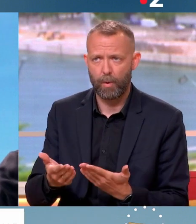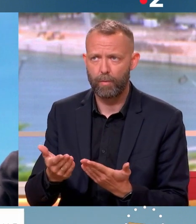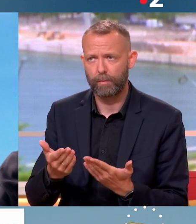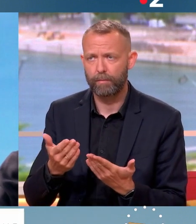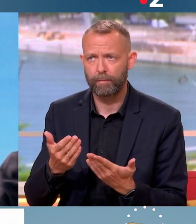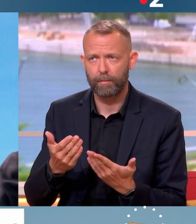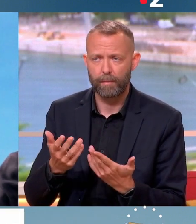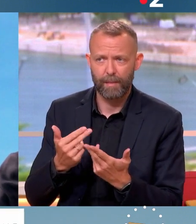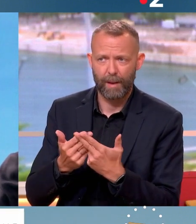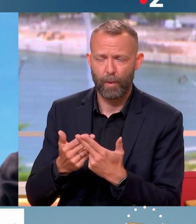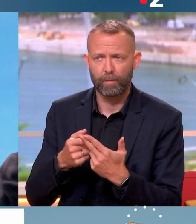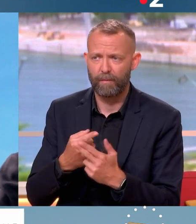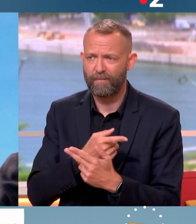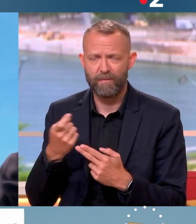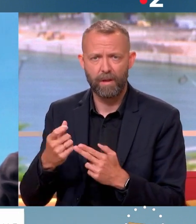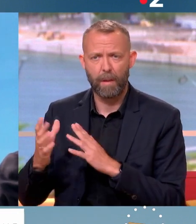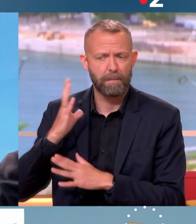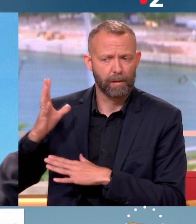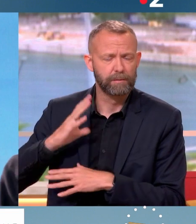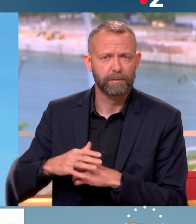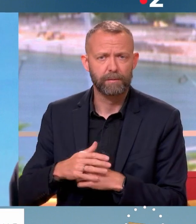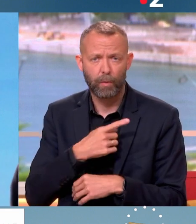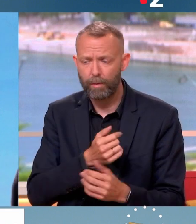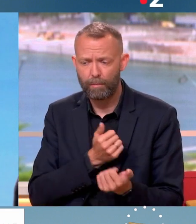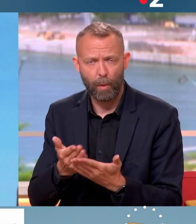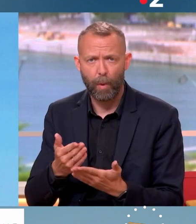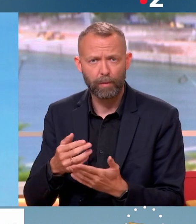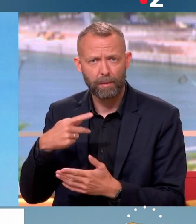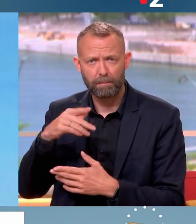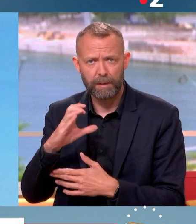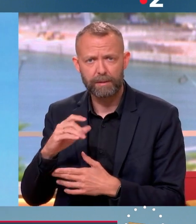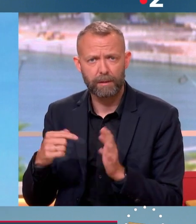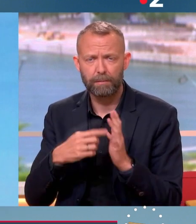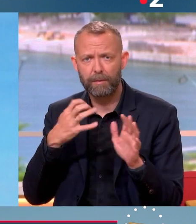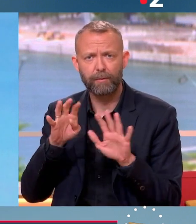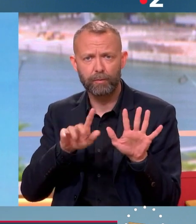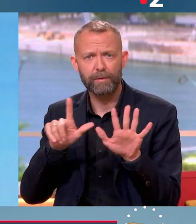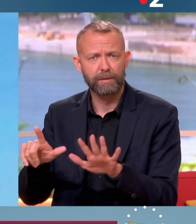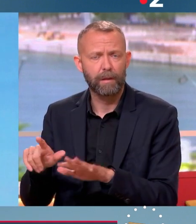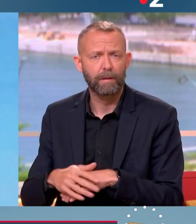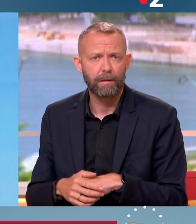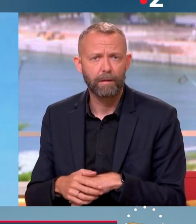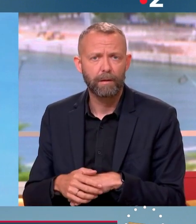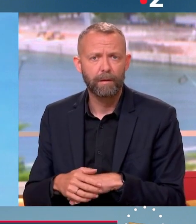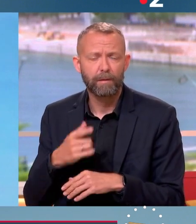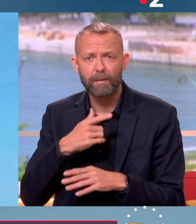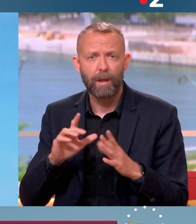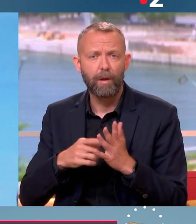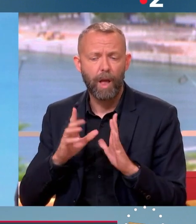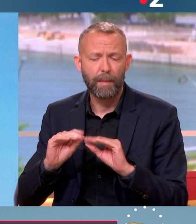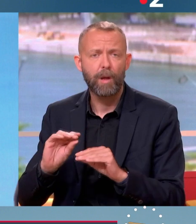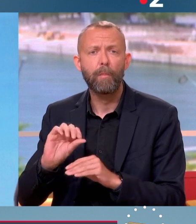des réponses qui sont celles du passé. Vous savez, ce qu'il propose, c'est le programme du Parti communiste de 1977 qui a été appliqué au début du